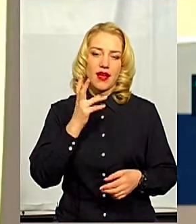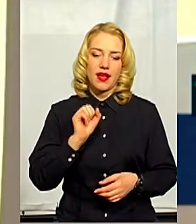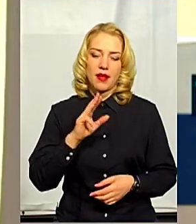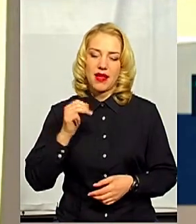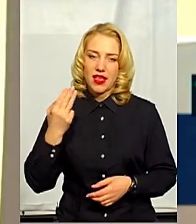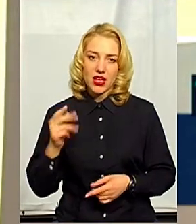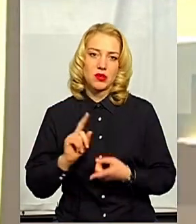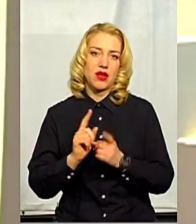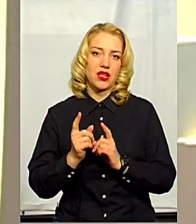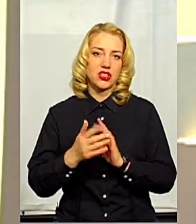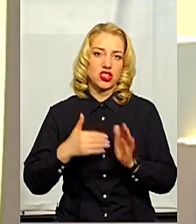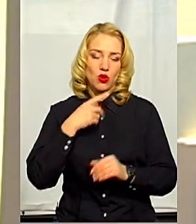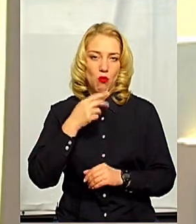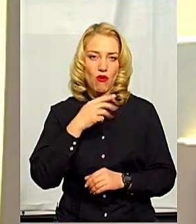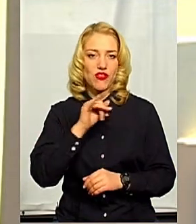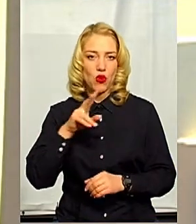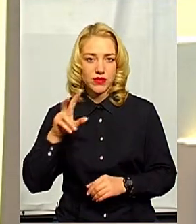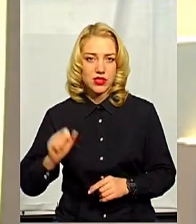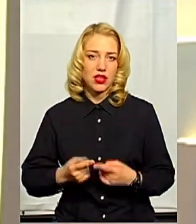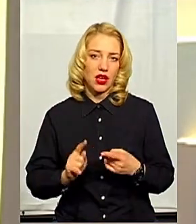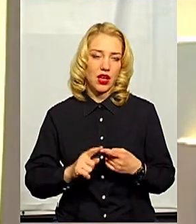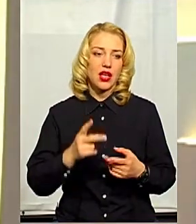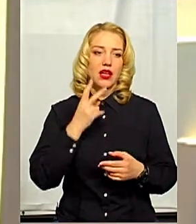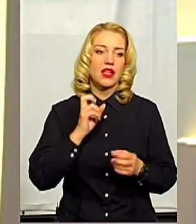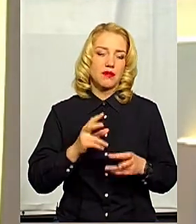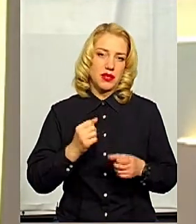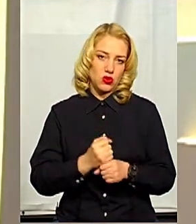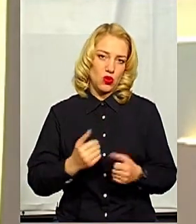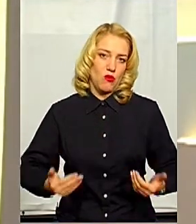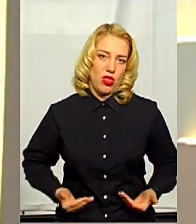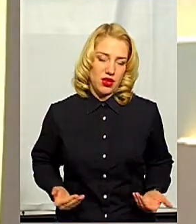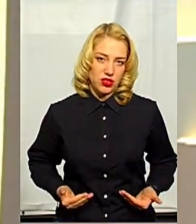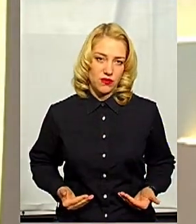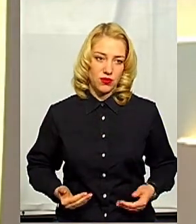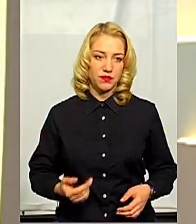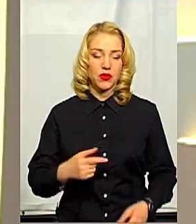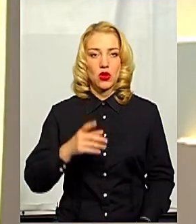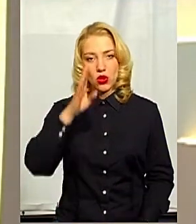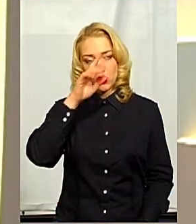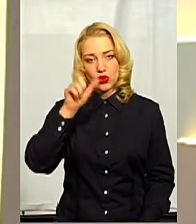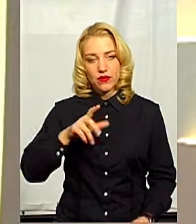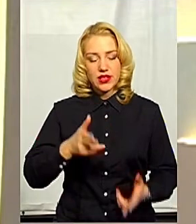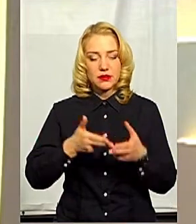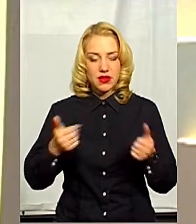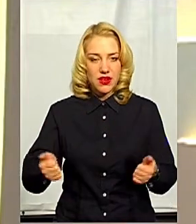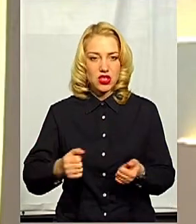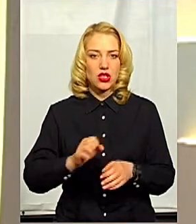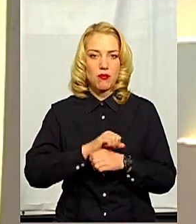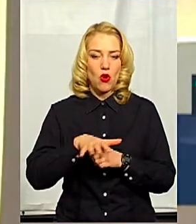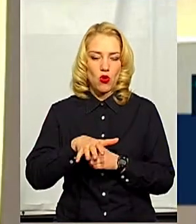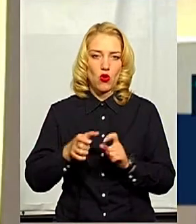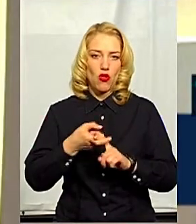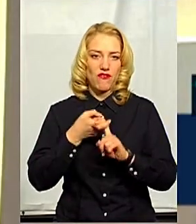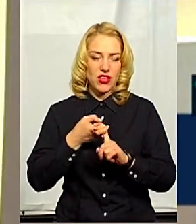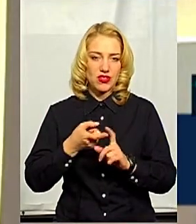Фіновська. Якщо маєте питання, ставте її впродовж ефіру. Працюємо наживо. У чоловіка з підтвердженим коронавірусом